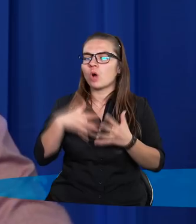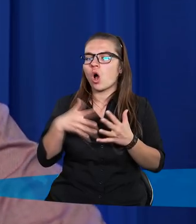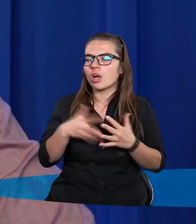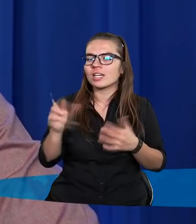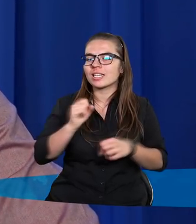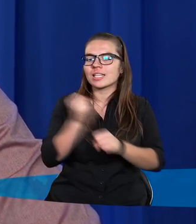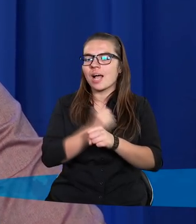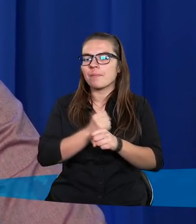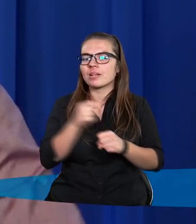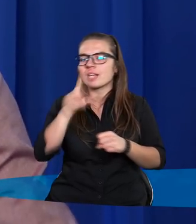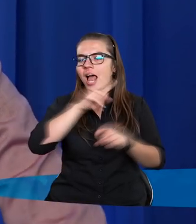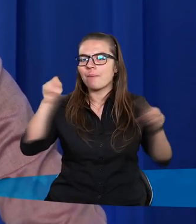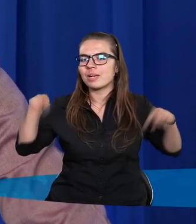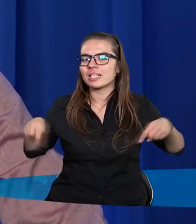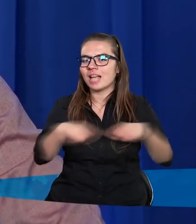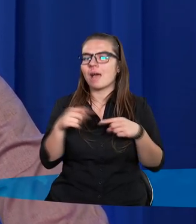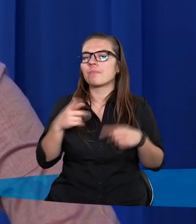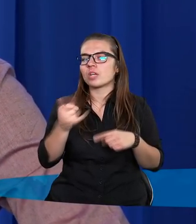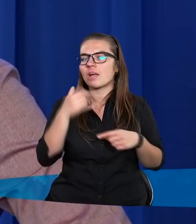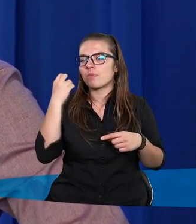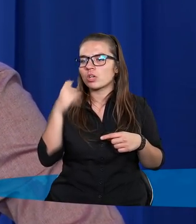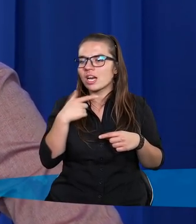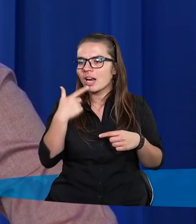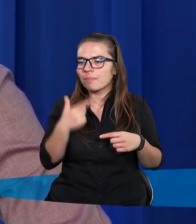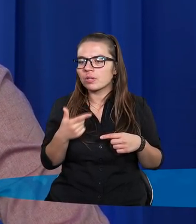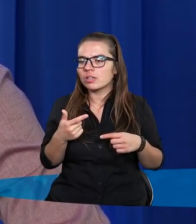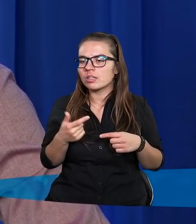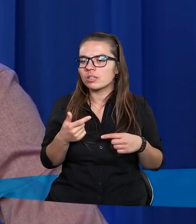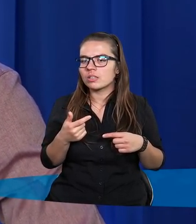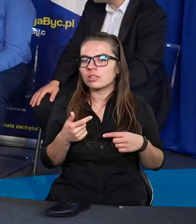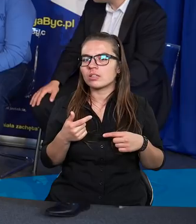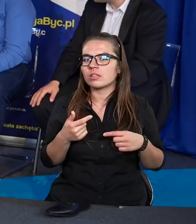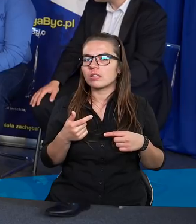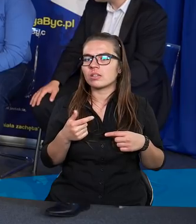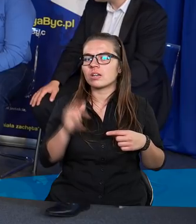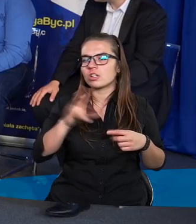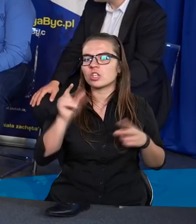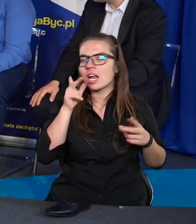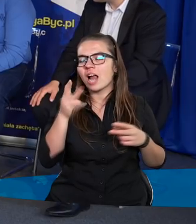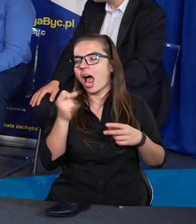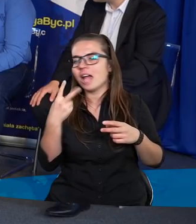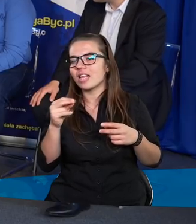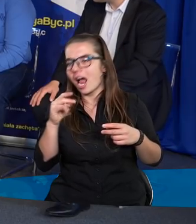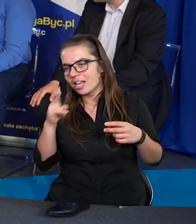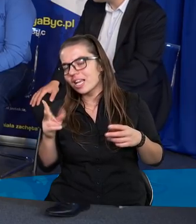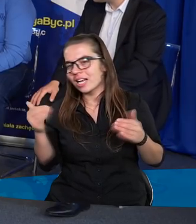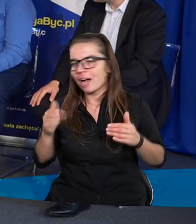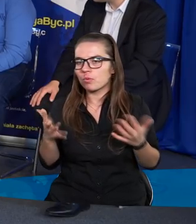przyszedł z kamiennymi tablicami, tak jak wspominasz Mojżesza, mamy takie historie, że rzadko, ale jednak?